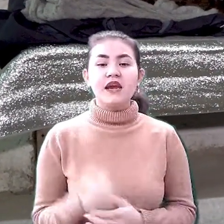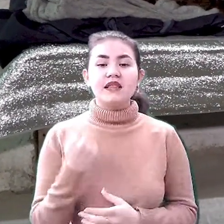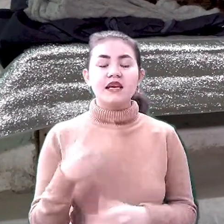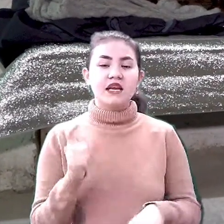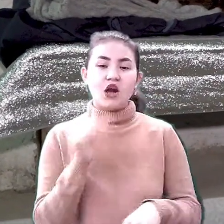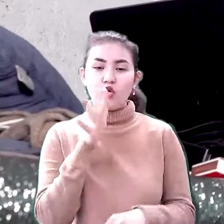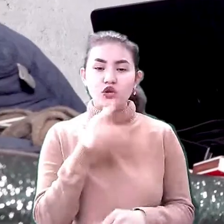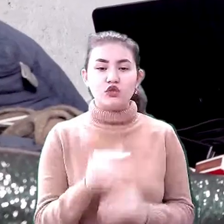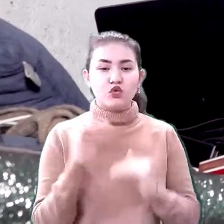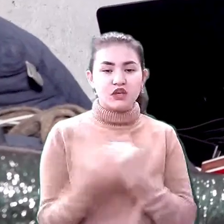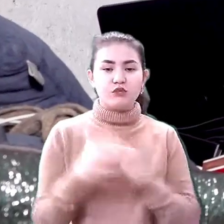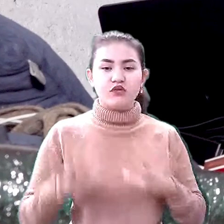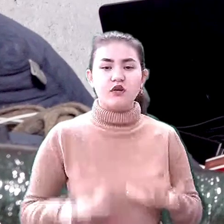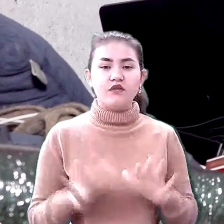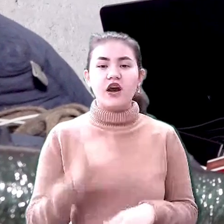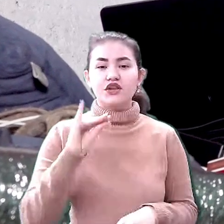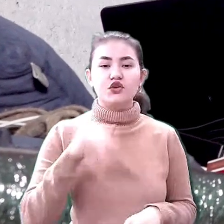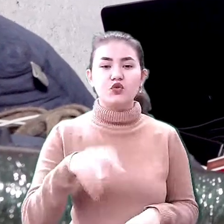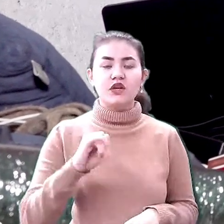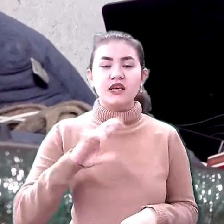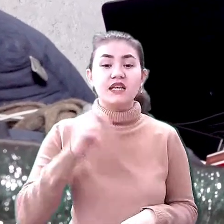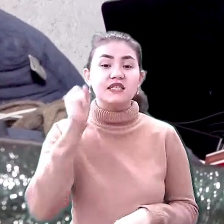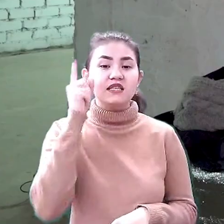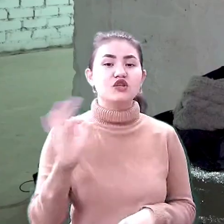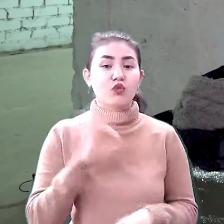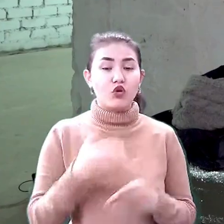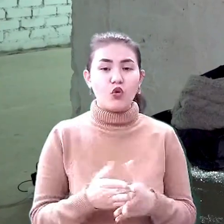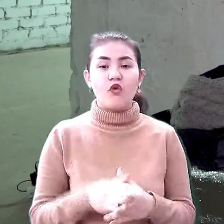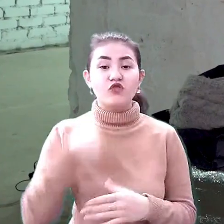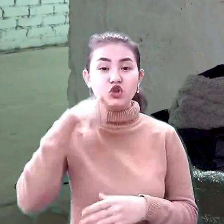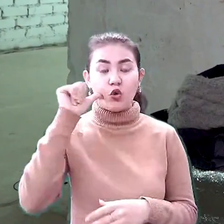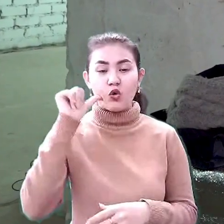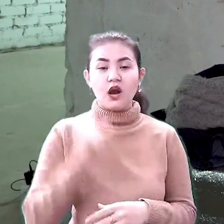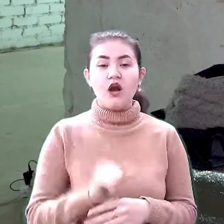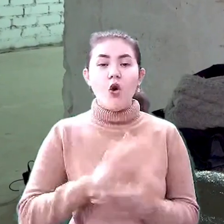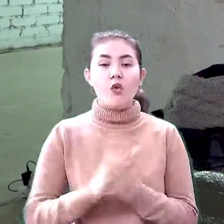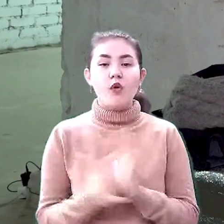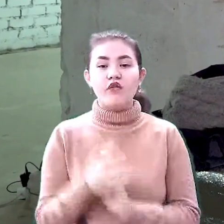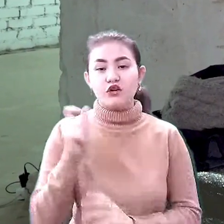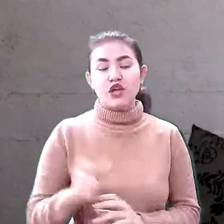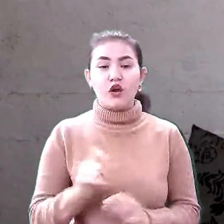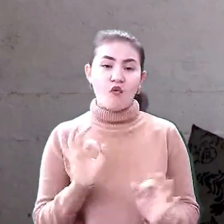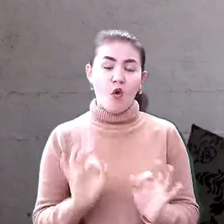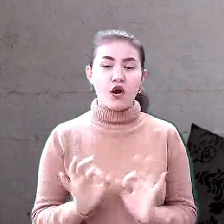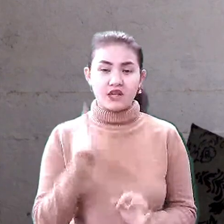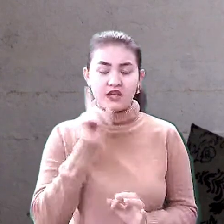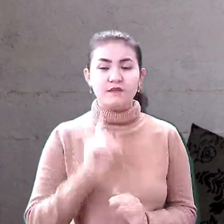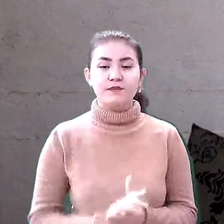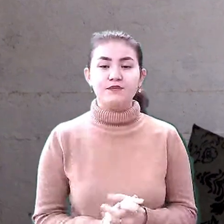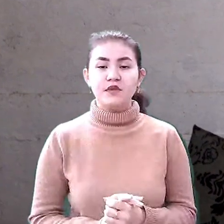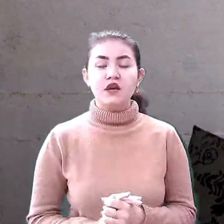укритті перебуває черкащанка Юлія. Каже, дізналася про нього лише вчора. Умови для людей комфортні. Тут є